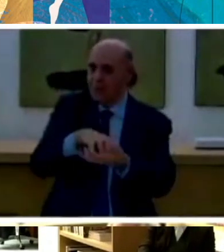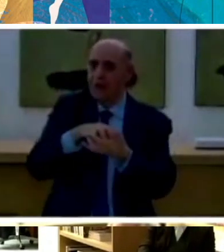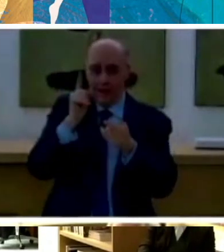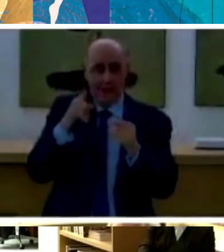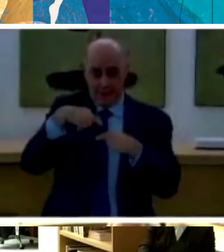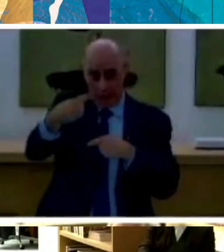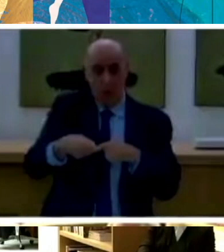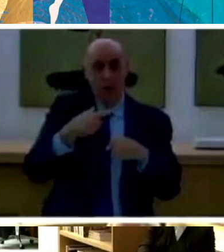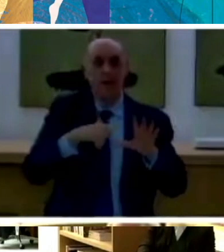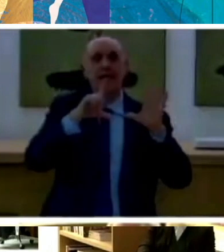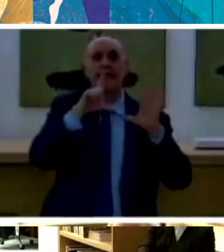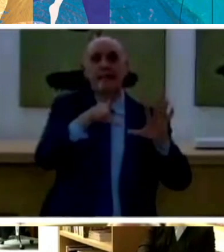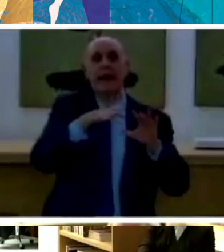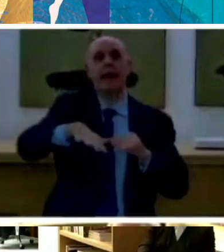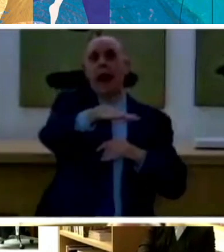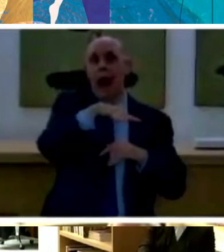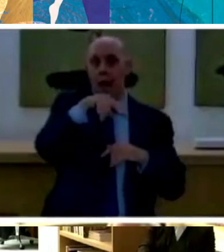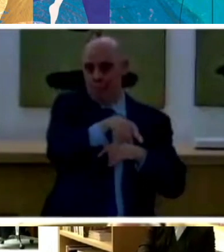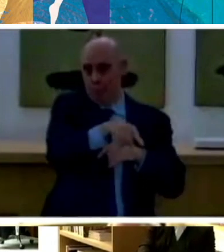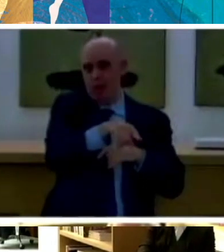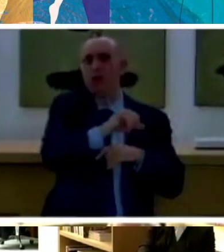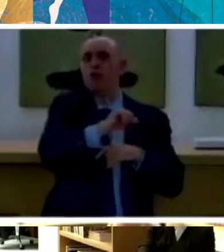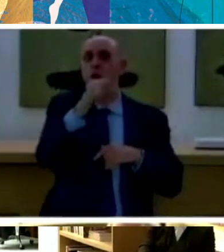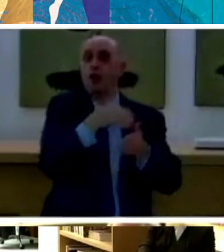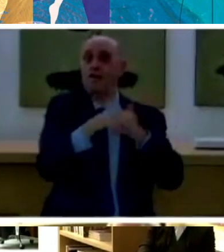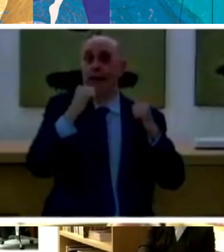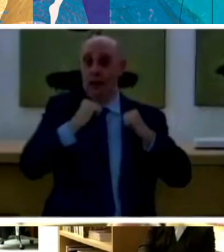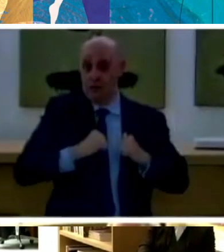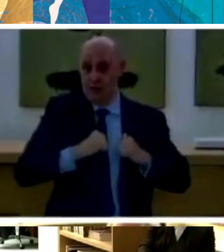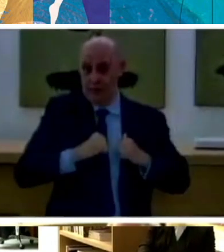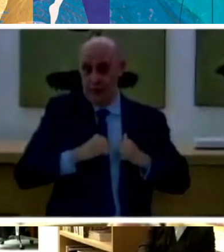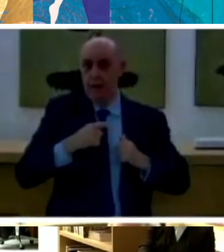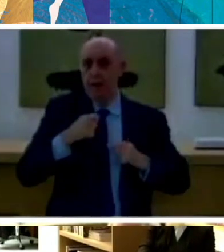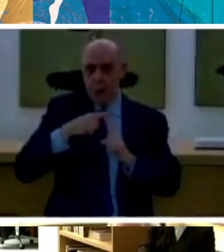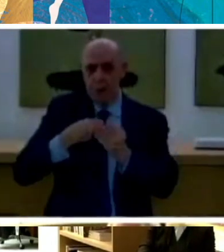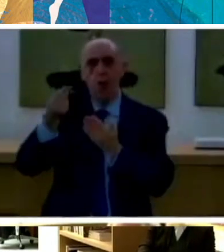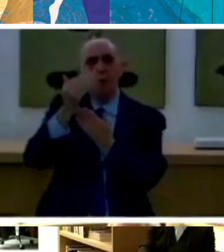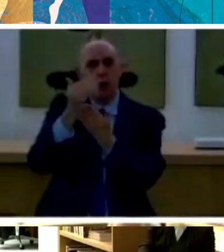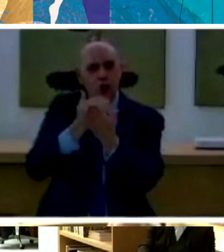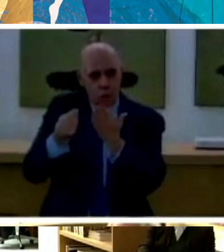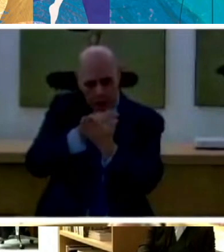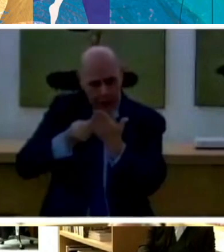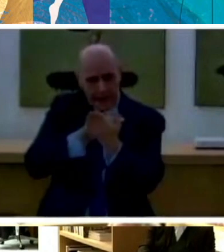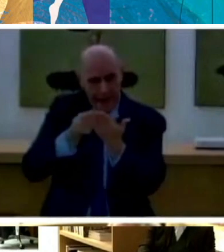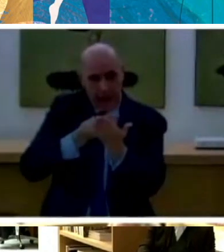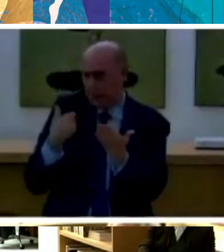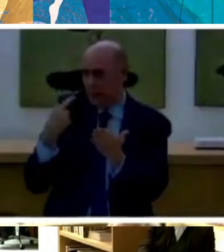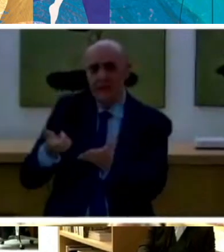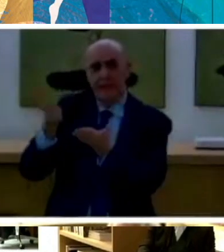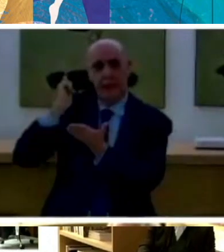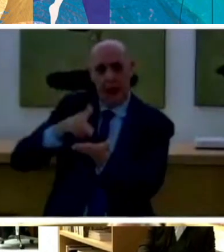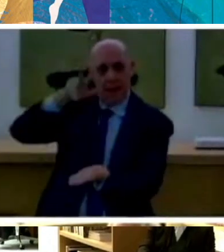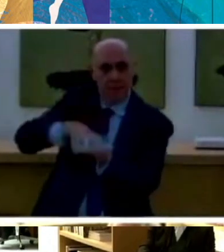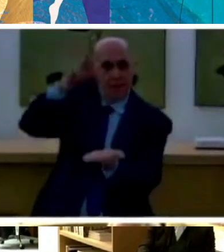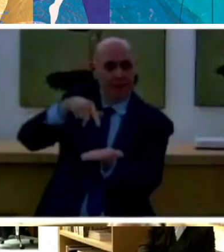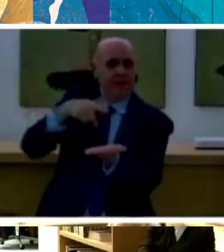campus soltanto per invalidi civili senza contare tutta la progettualità che abbiamo appena approvato qualche settimana fa nel